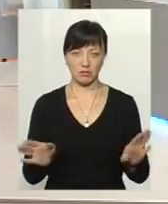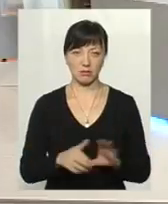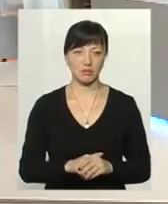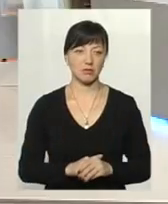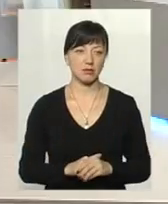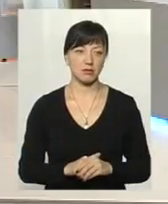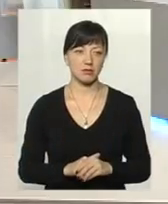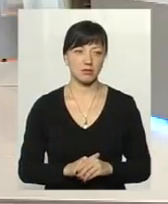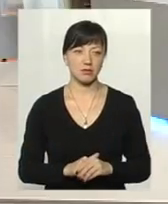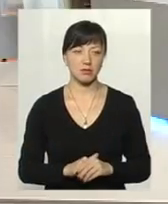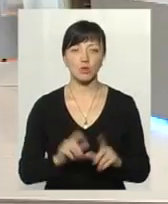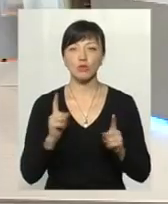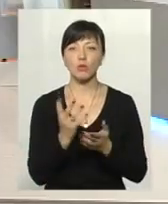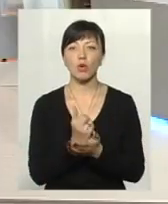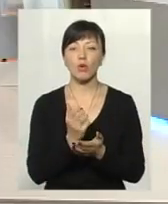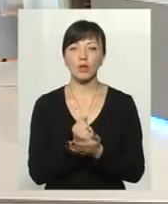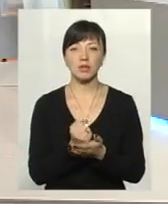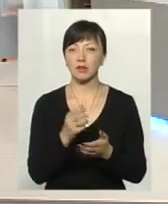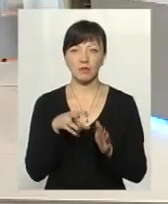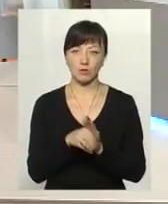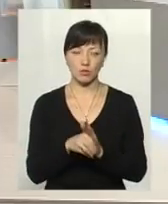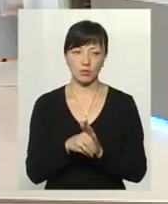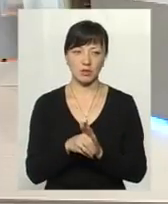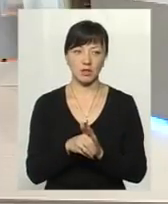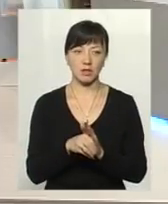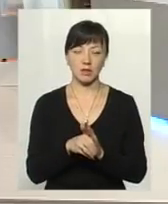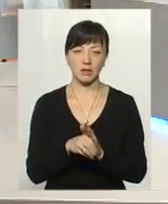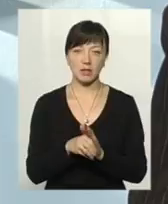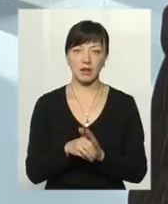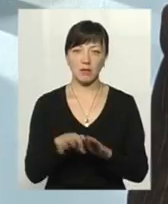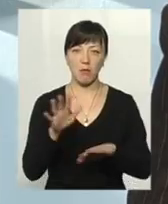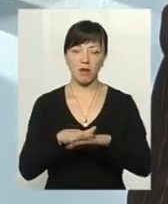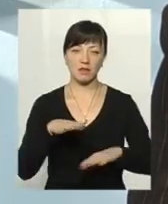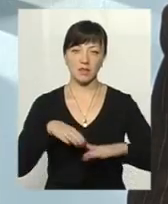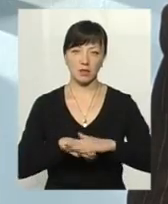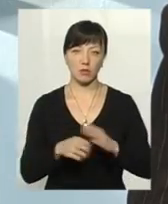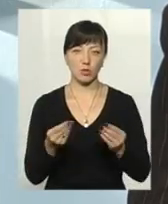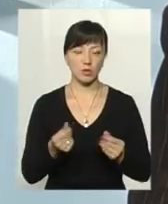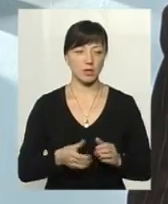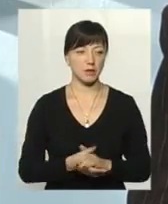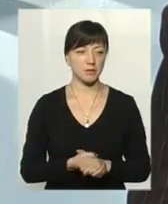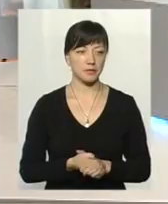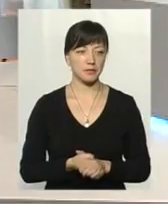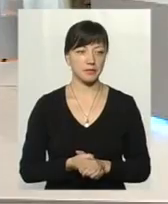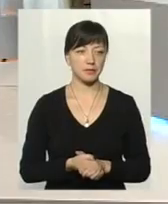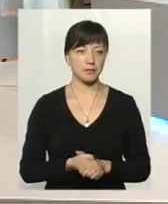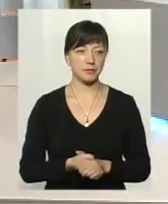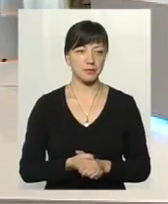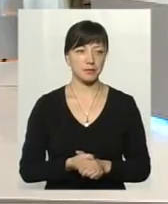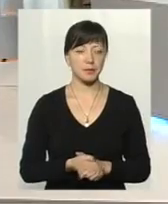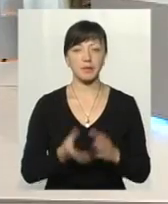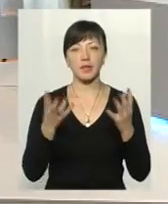включається. Тобто, що в доходи не включається до обрахунку субсидій. Зокрема, не включається це від депозитів. Ну,